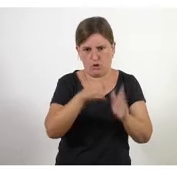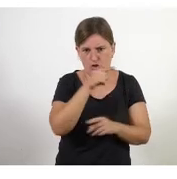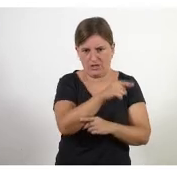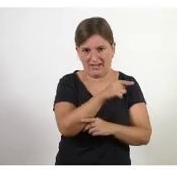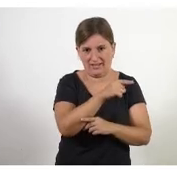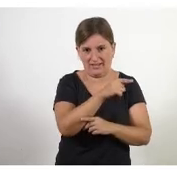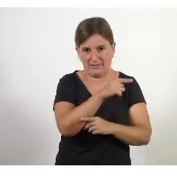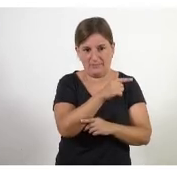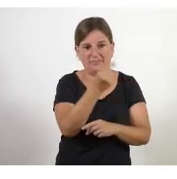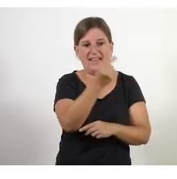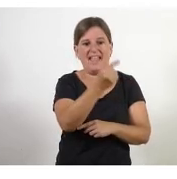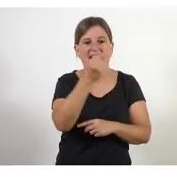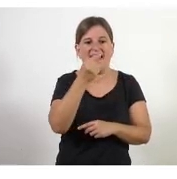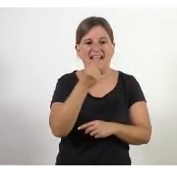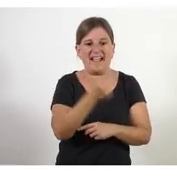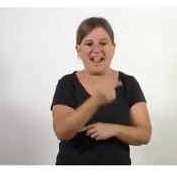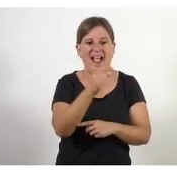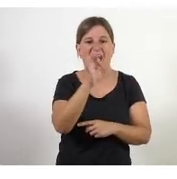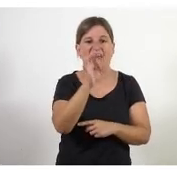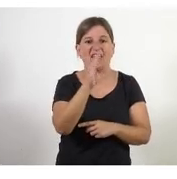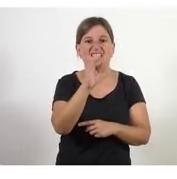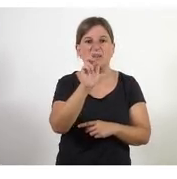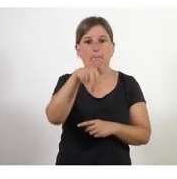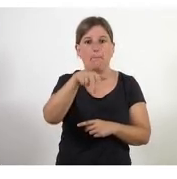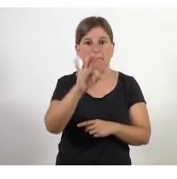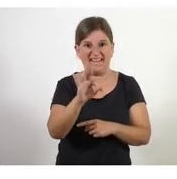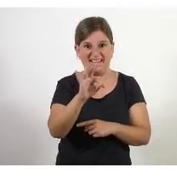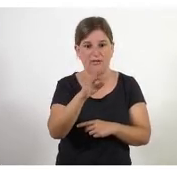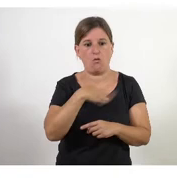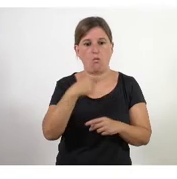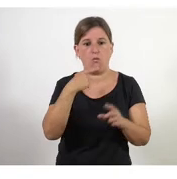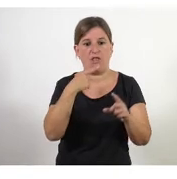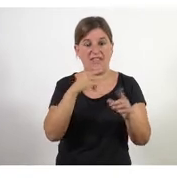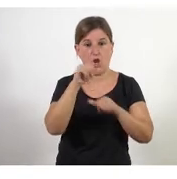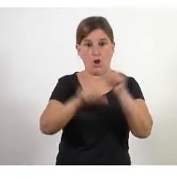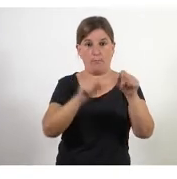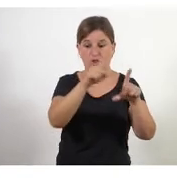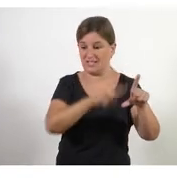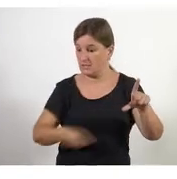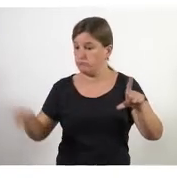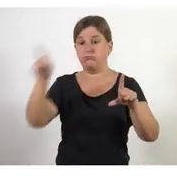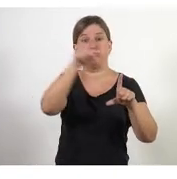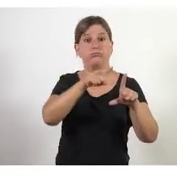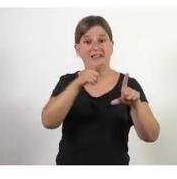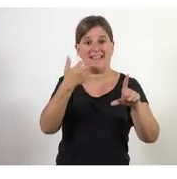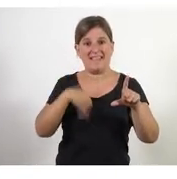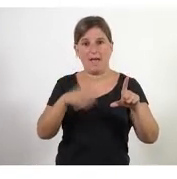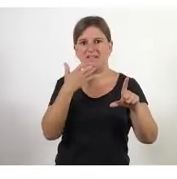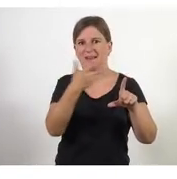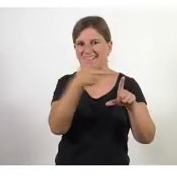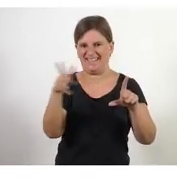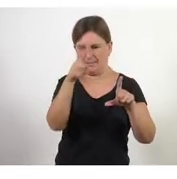cada sprint o sigui cada vegada que li donem una volta completa al procés i per exemple és un procés de 3